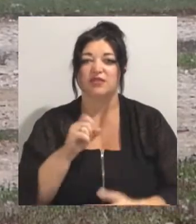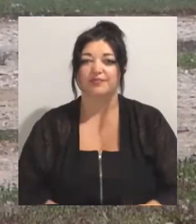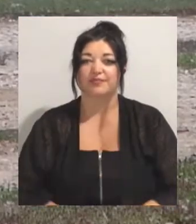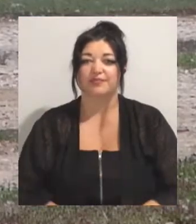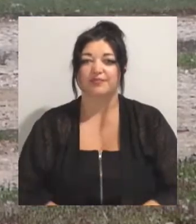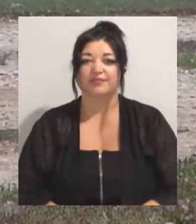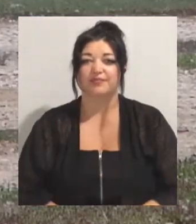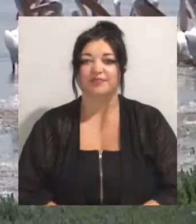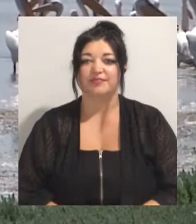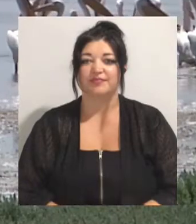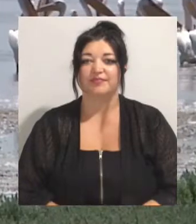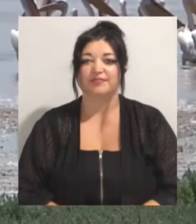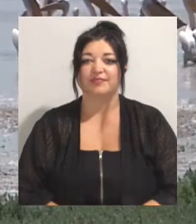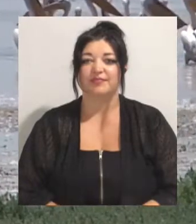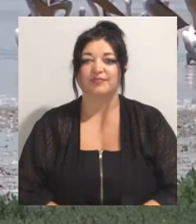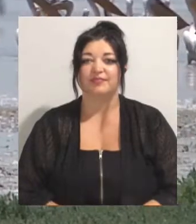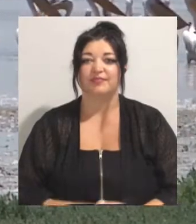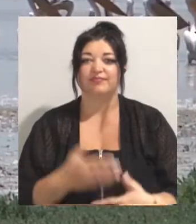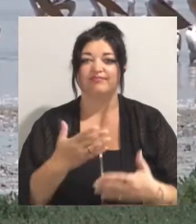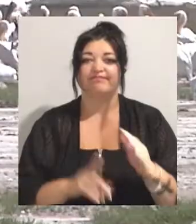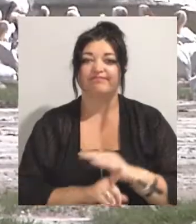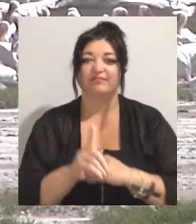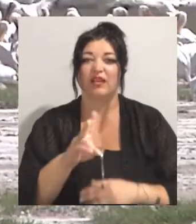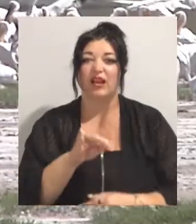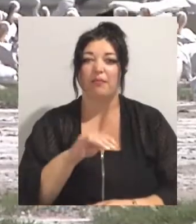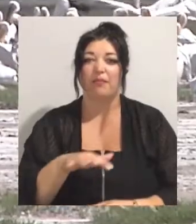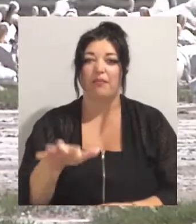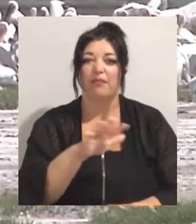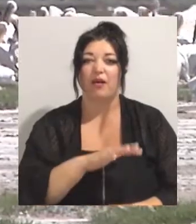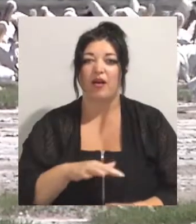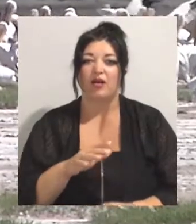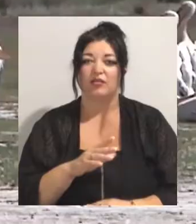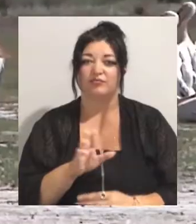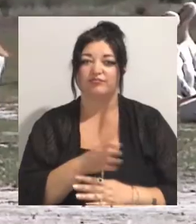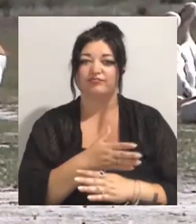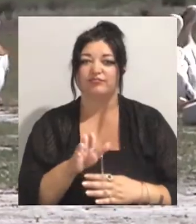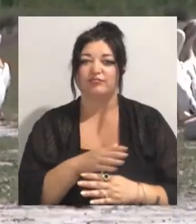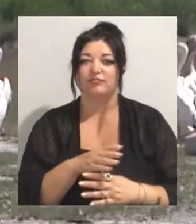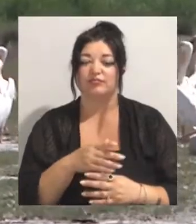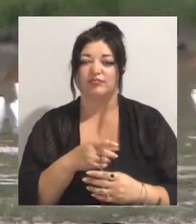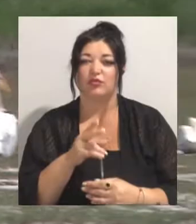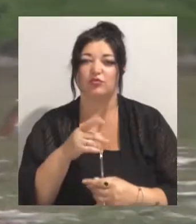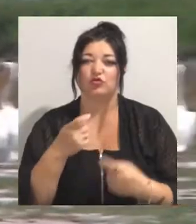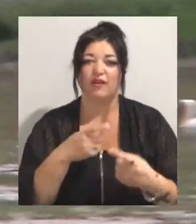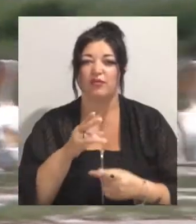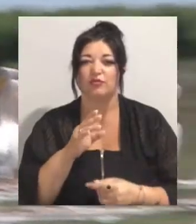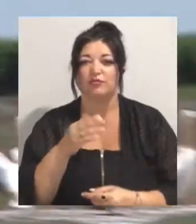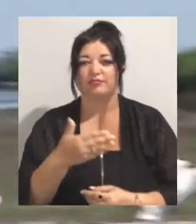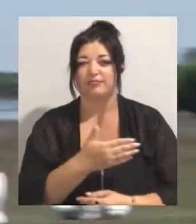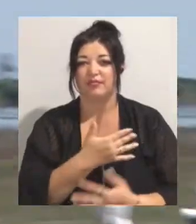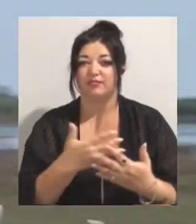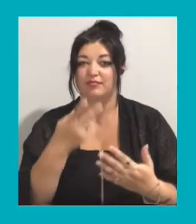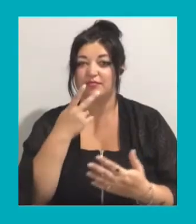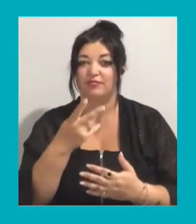У Нацпарку Тузлівські лимани оселилися рожеві та кучеряві пелікани. Побачити їх можна буде до середини